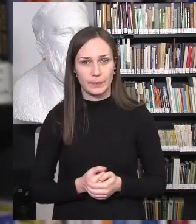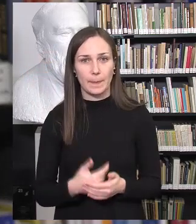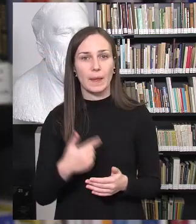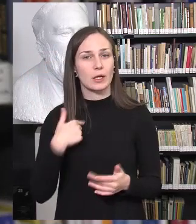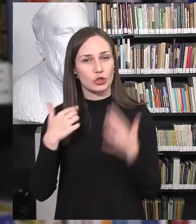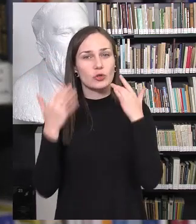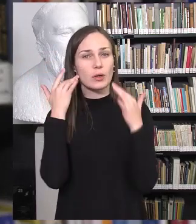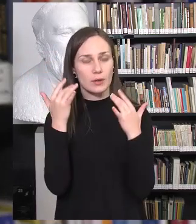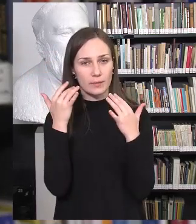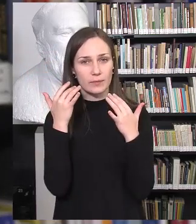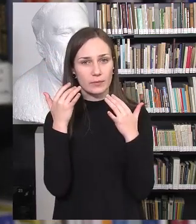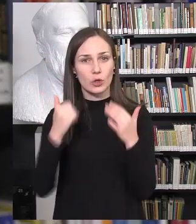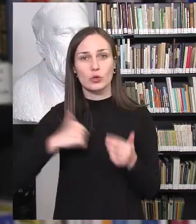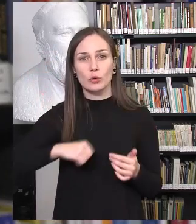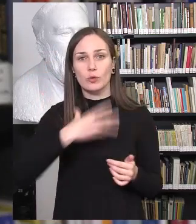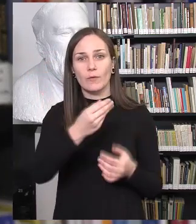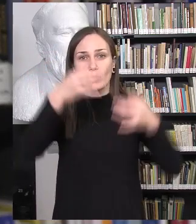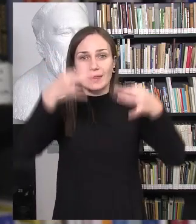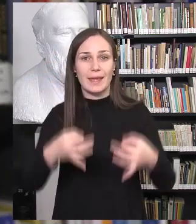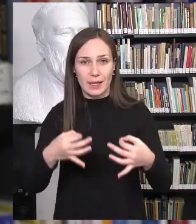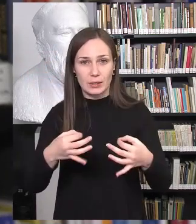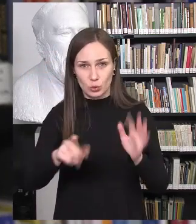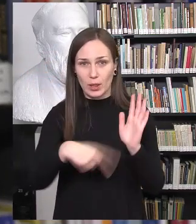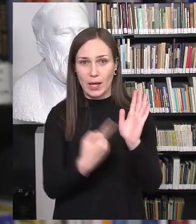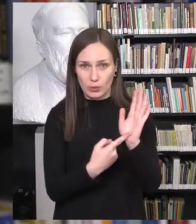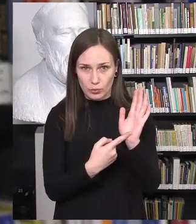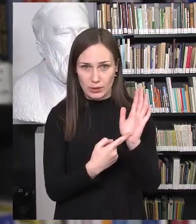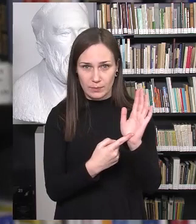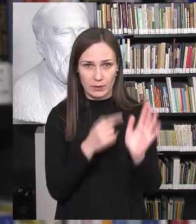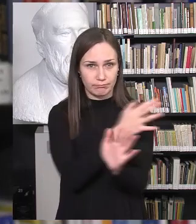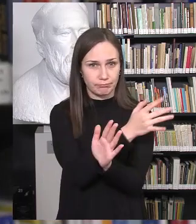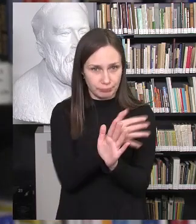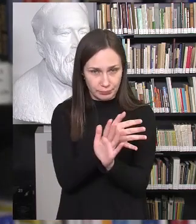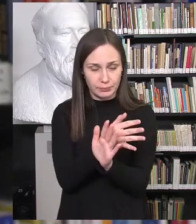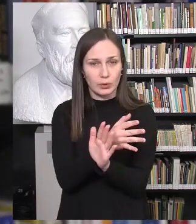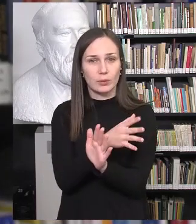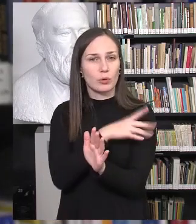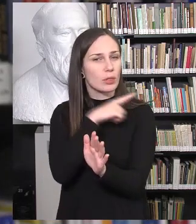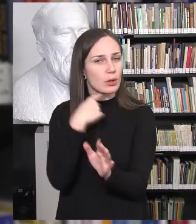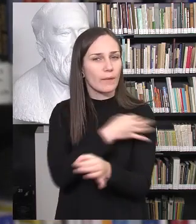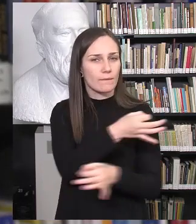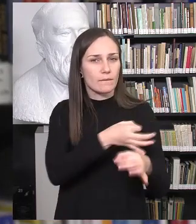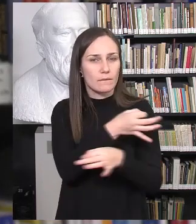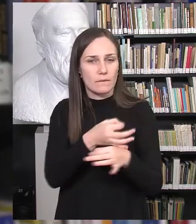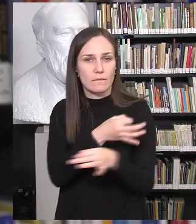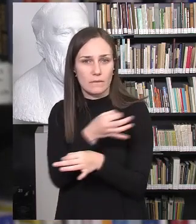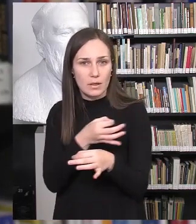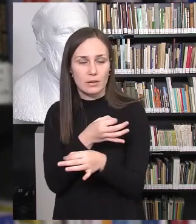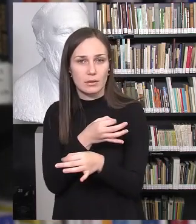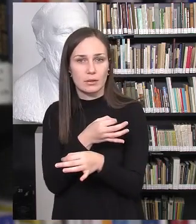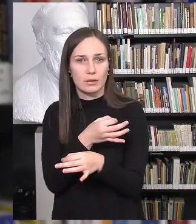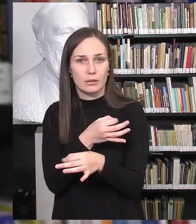mano galva, žmogaus teisų klausimais pastaraisiais metais mes tikrai labai daug diskutuojam ir labai